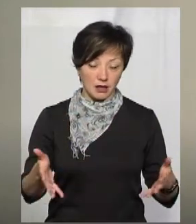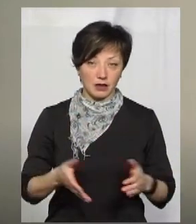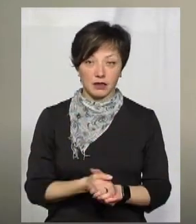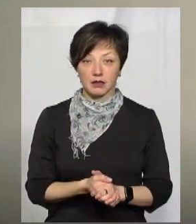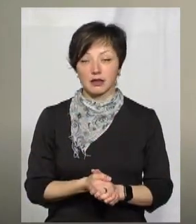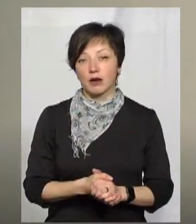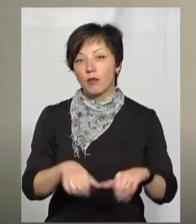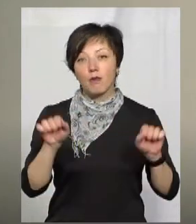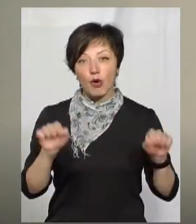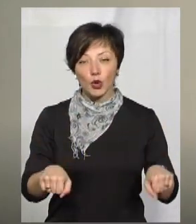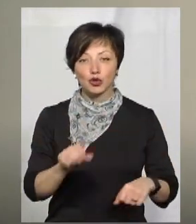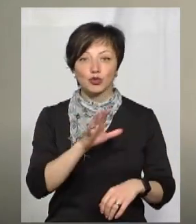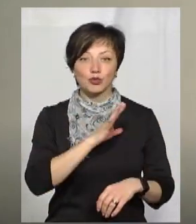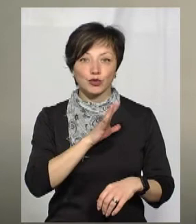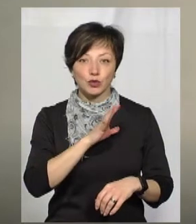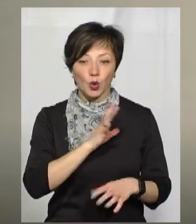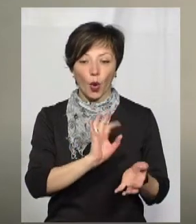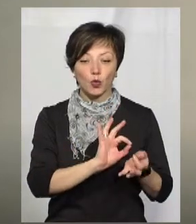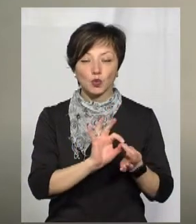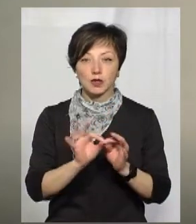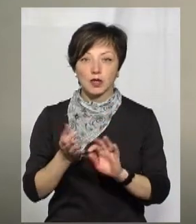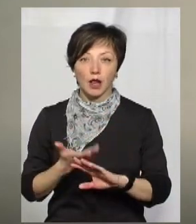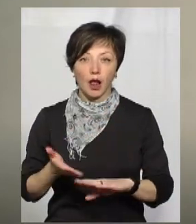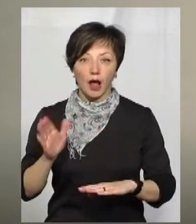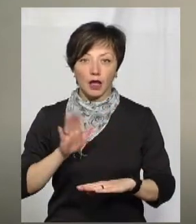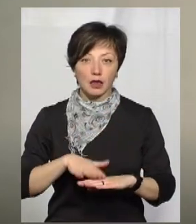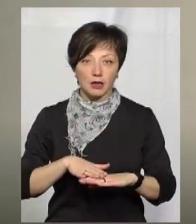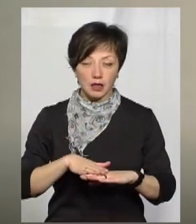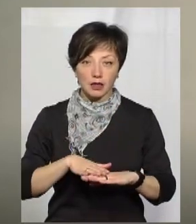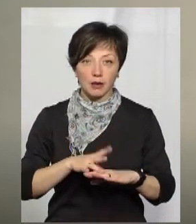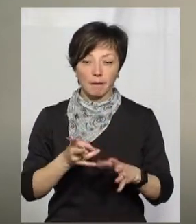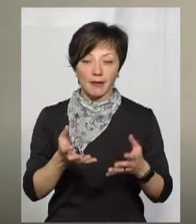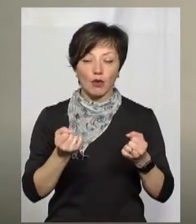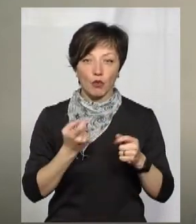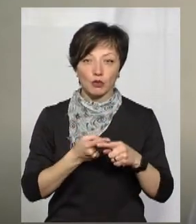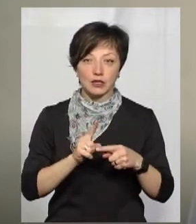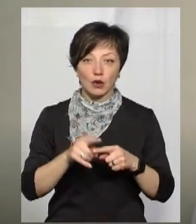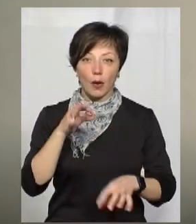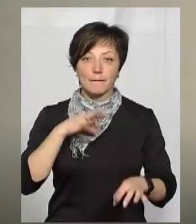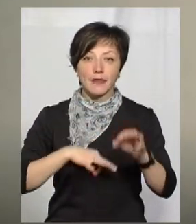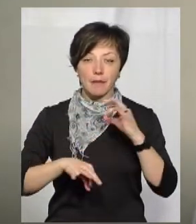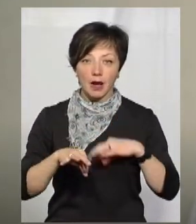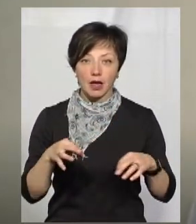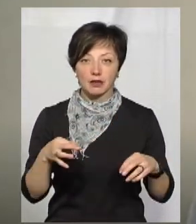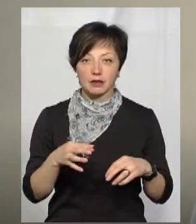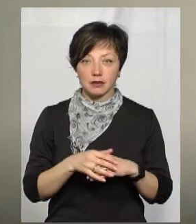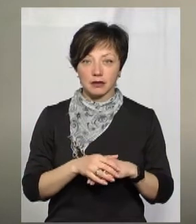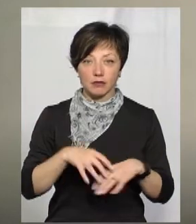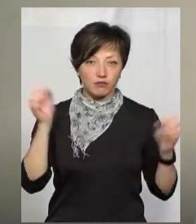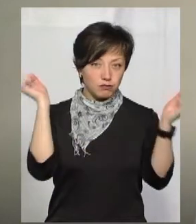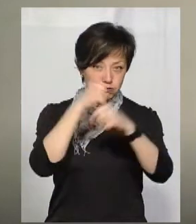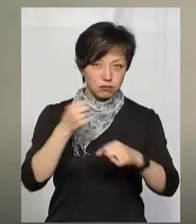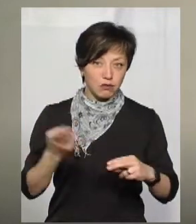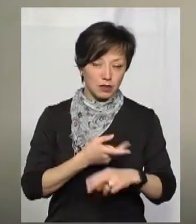може бути як ускладнення на фоні прийому цього препарату, безсистемного,